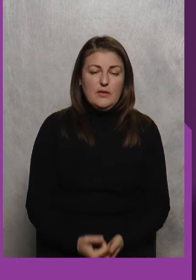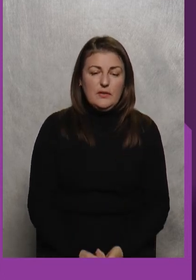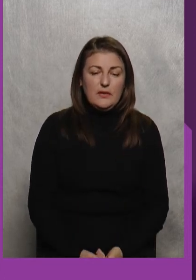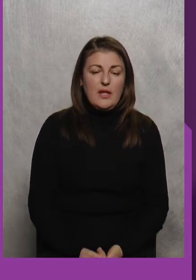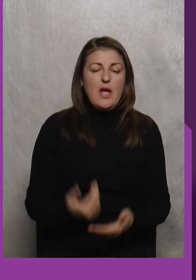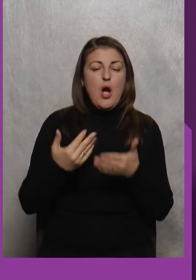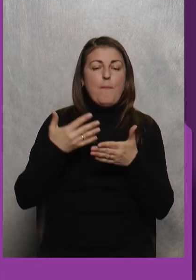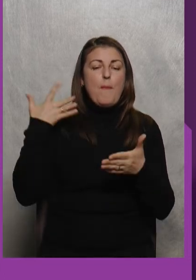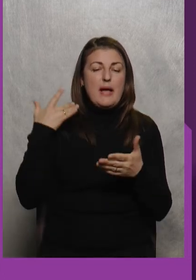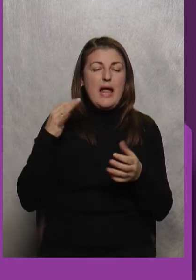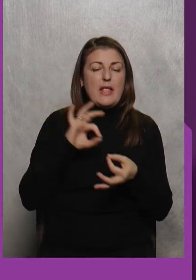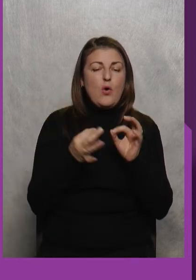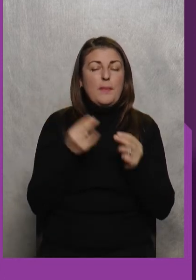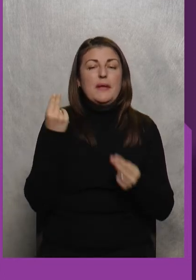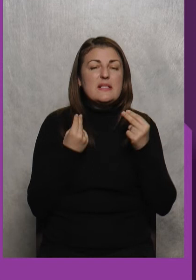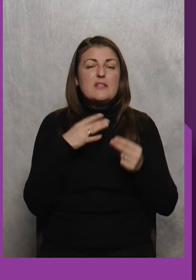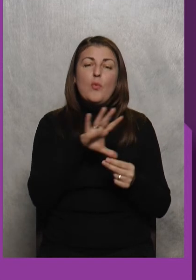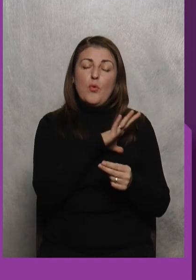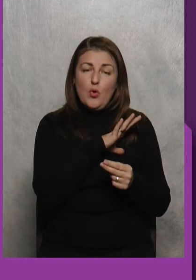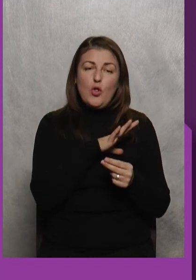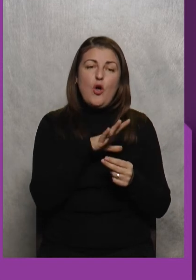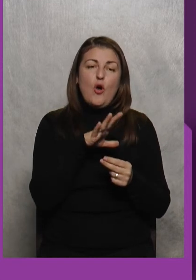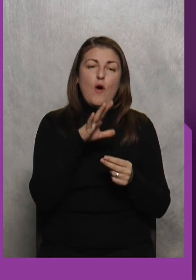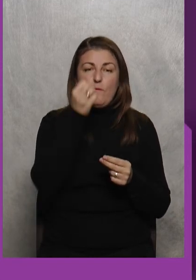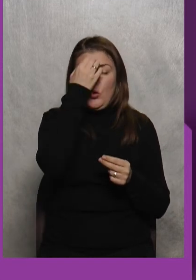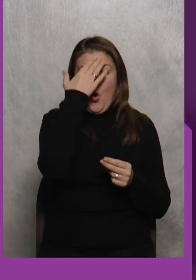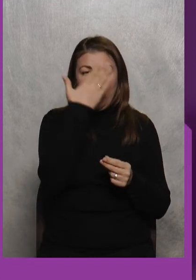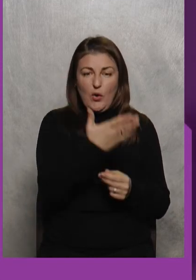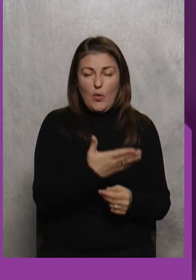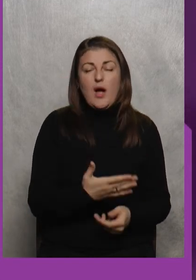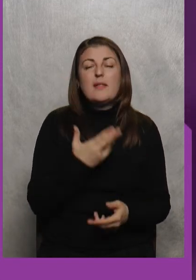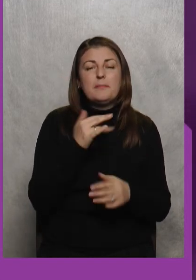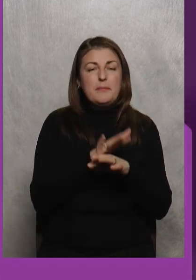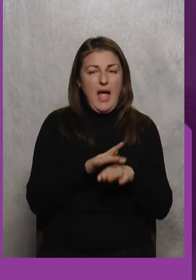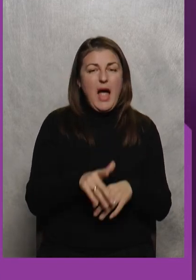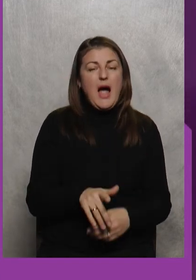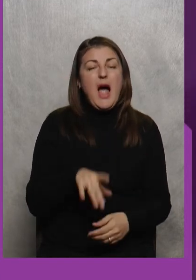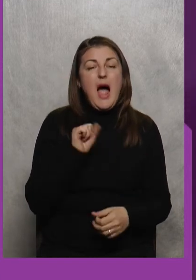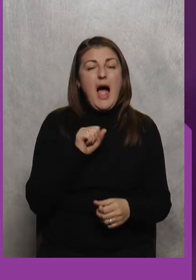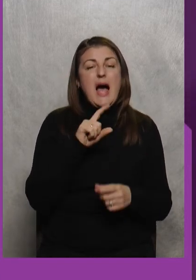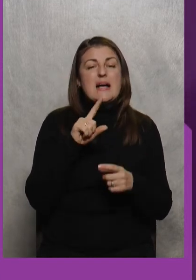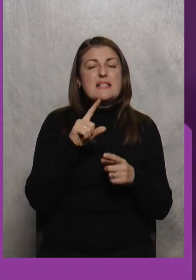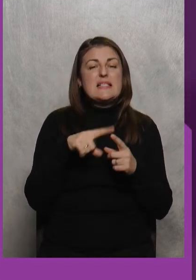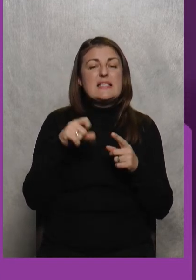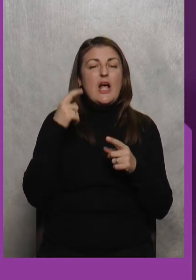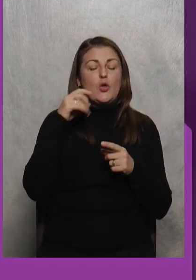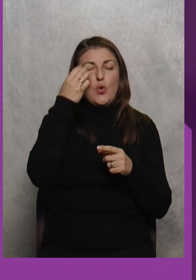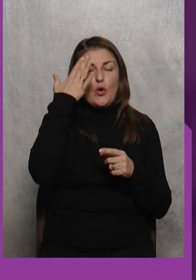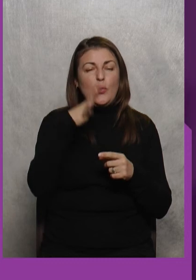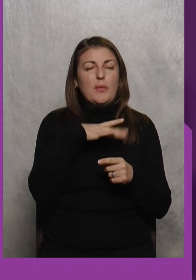Попередні війські ігри Били в Токію А в Токію Так, так, перепишу А в Токію Били в